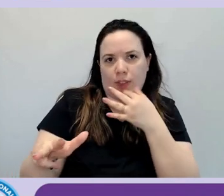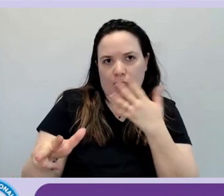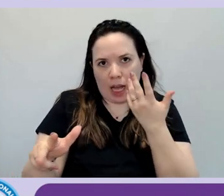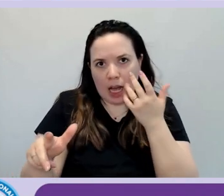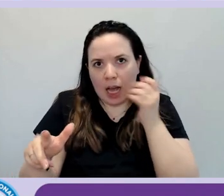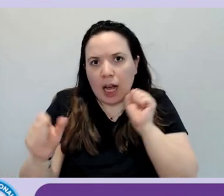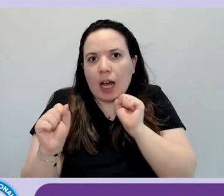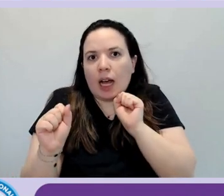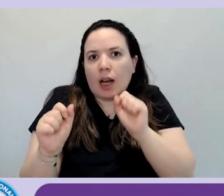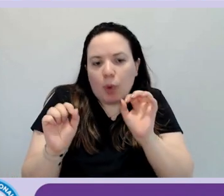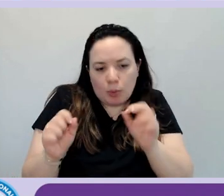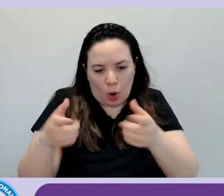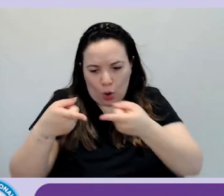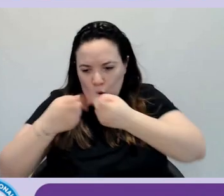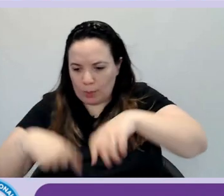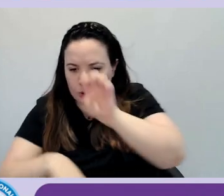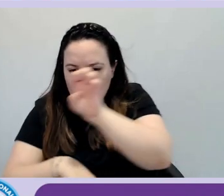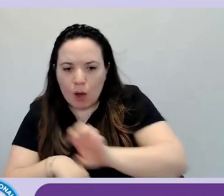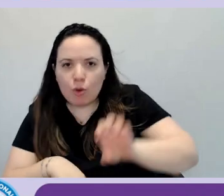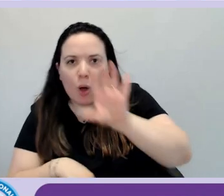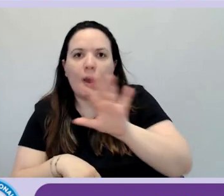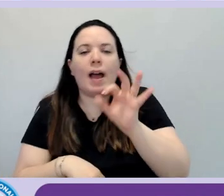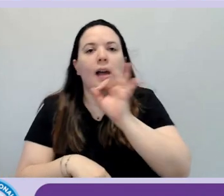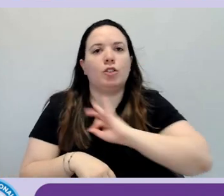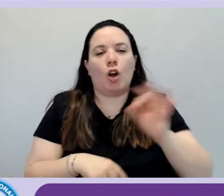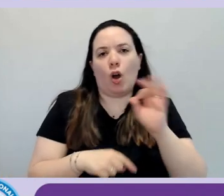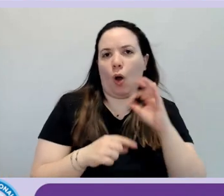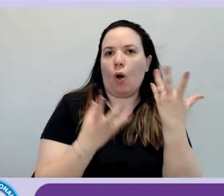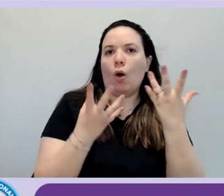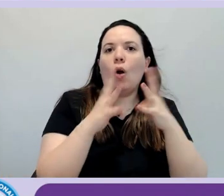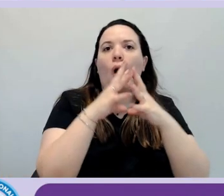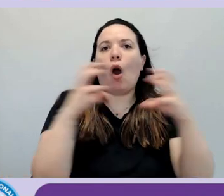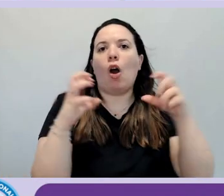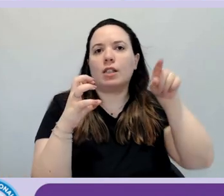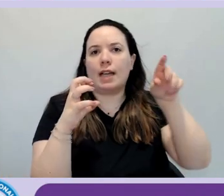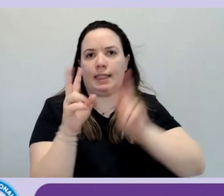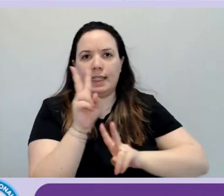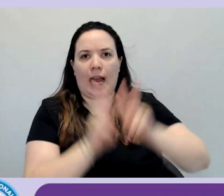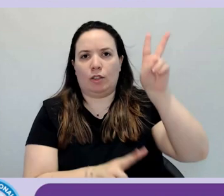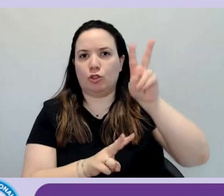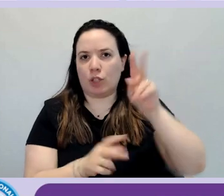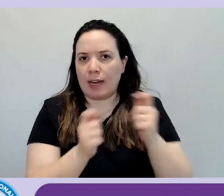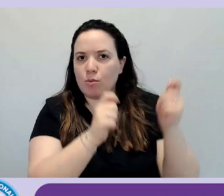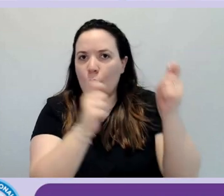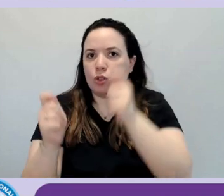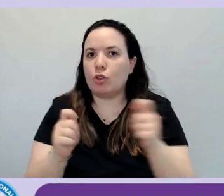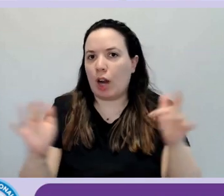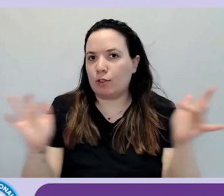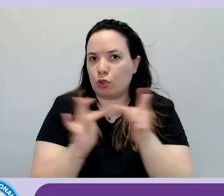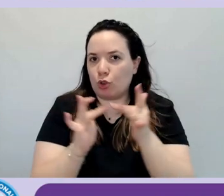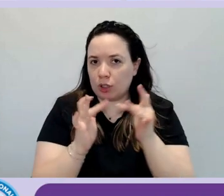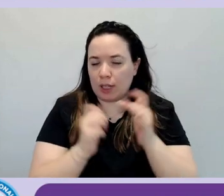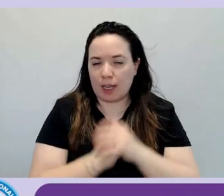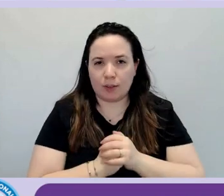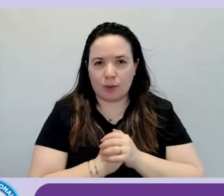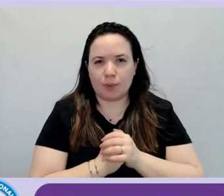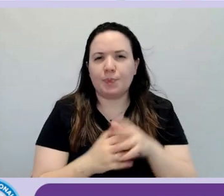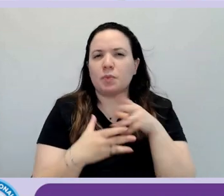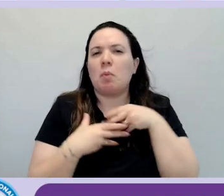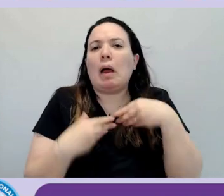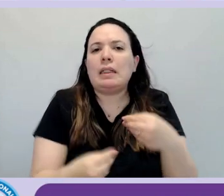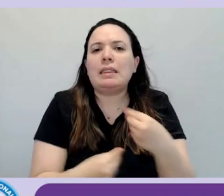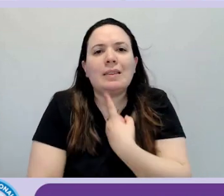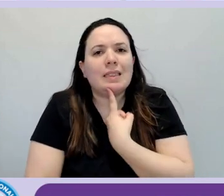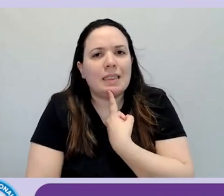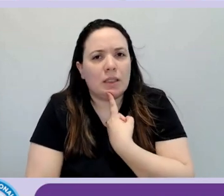sia con la Commissione europea, sia con gli organismi nazionali di monitoraggio. Chi può partecipare a questa iniziativa? Tutti,